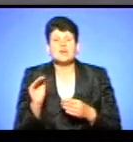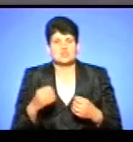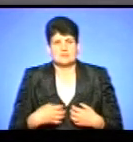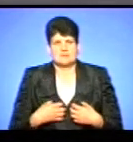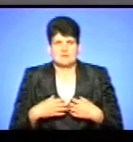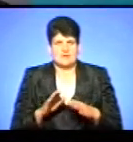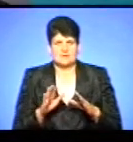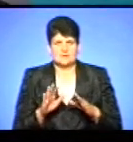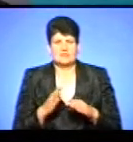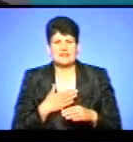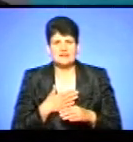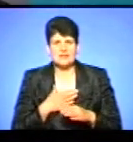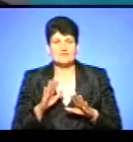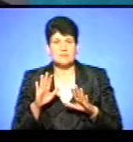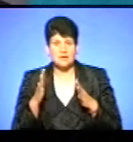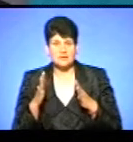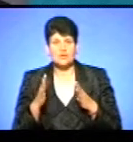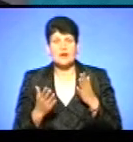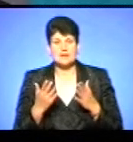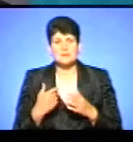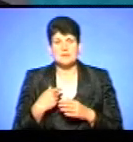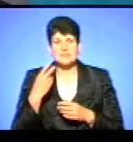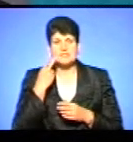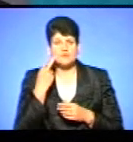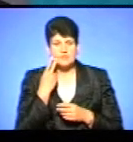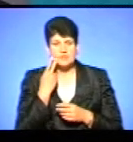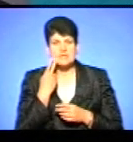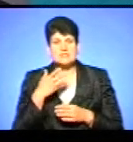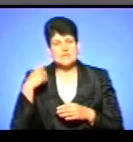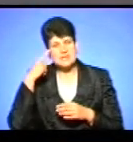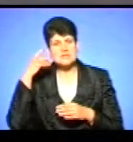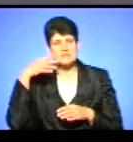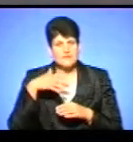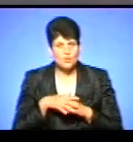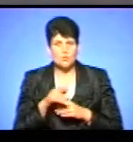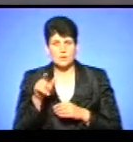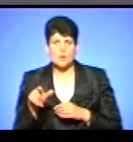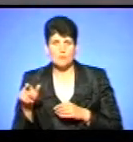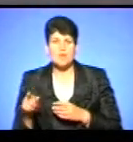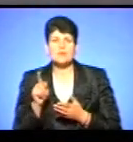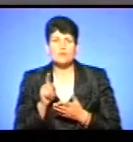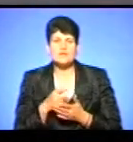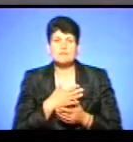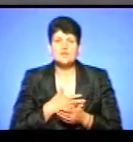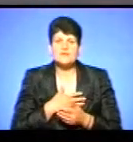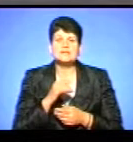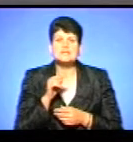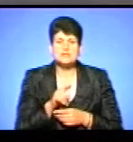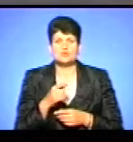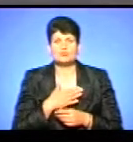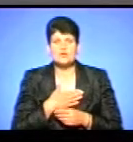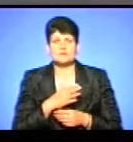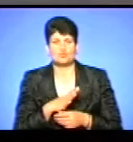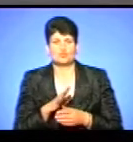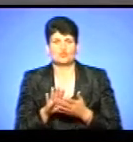цей випадок для нас фактично, але ми завжди, як свідомі громадяни, ми повинні переживати за те, щоб в нас все було число, якби